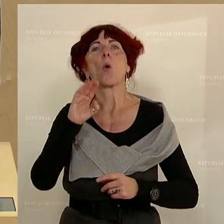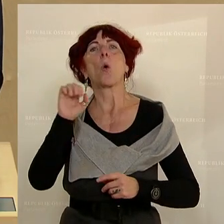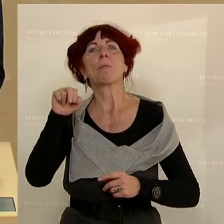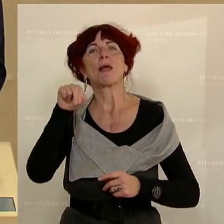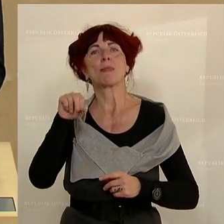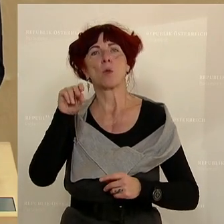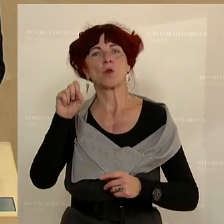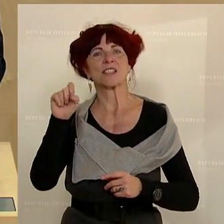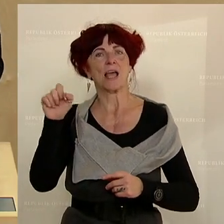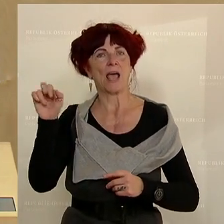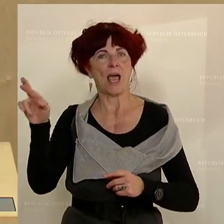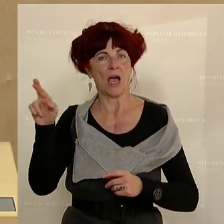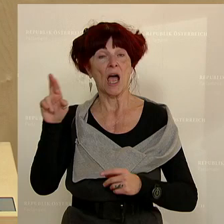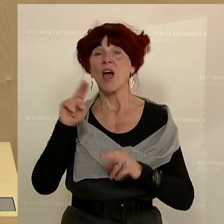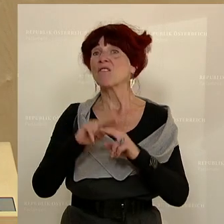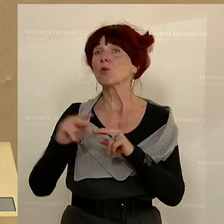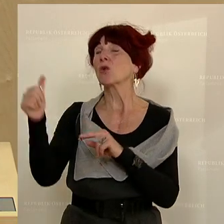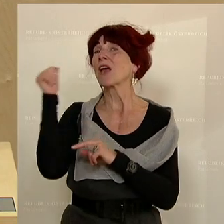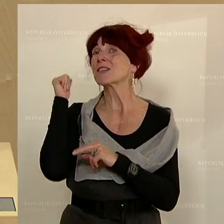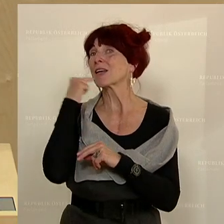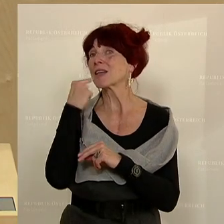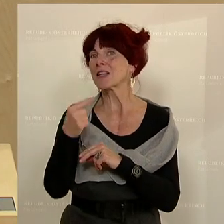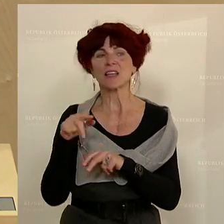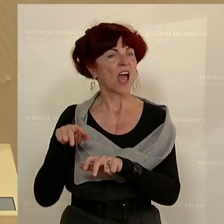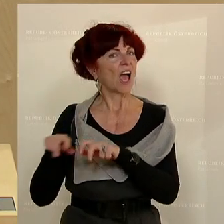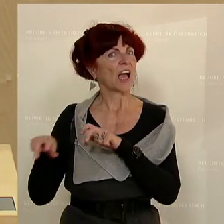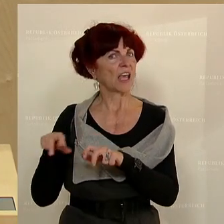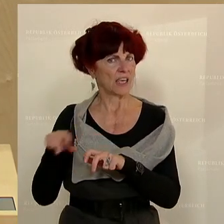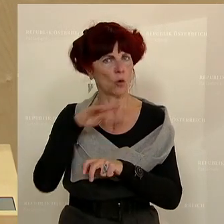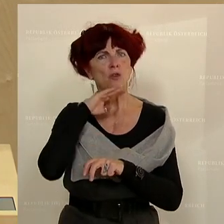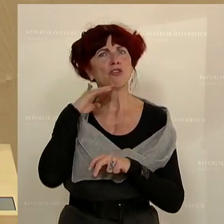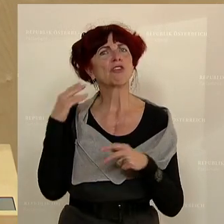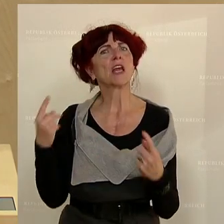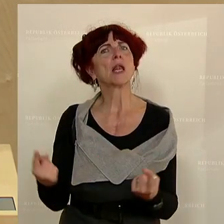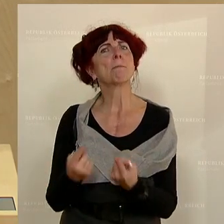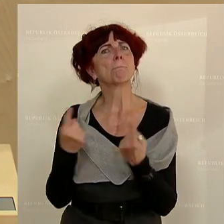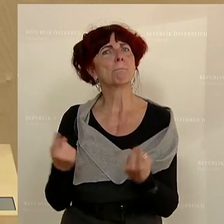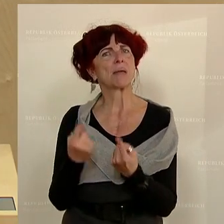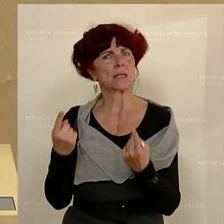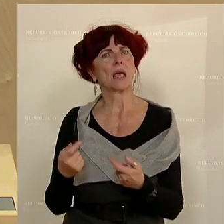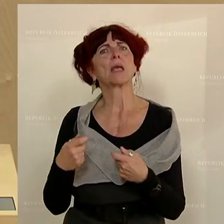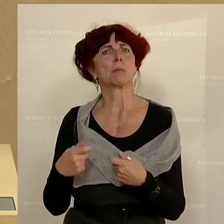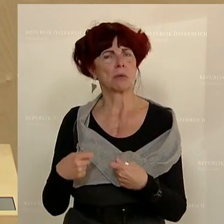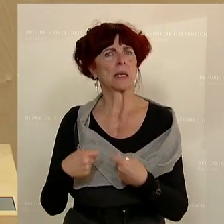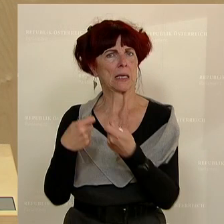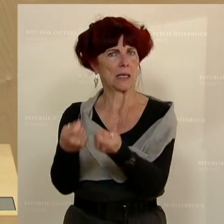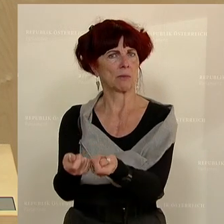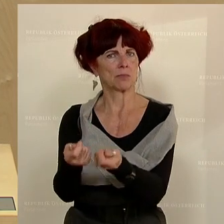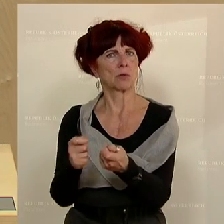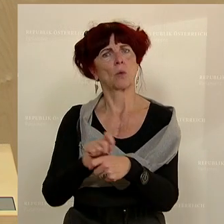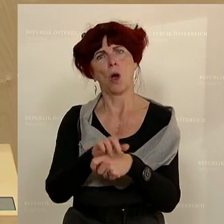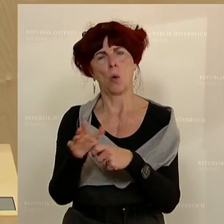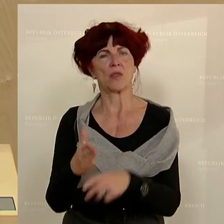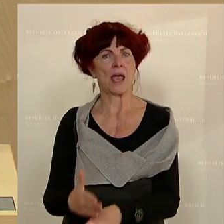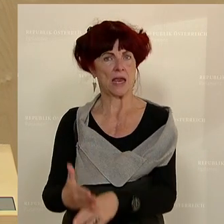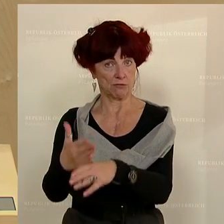gestern das angesprochen hast, dass die Regierung sehr viel für diese Betriebe in den Corona-Hilfen und so gemacht hat. Und das